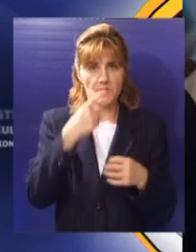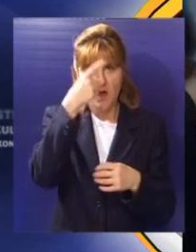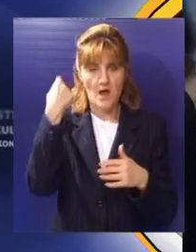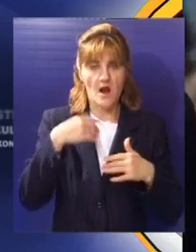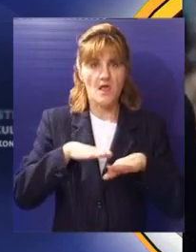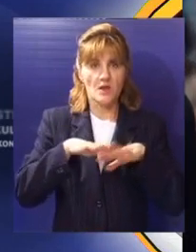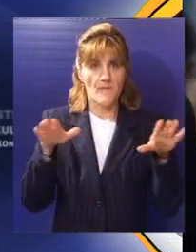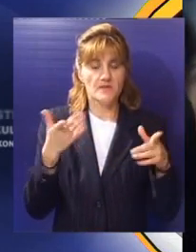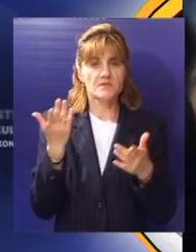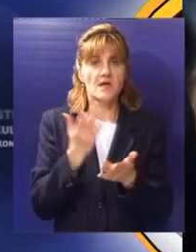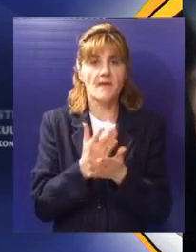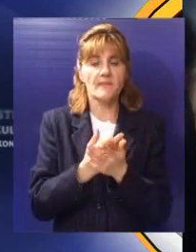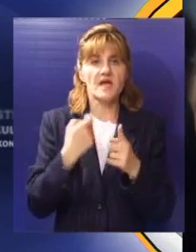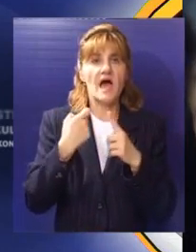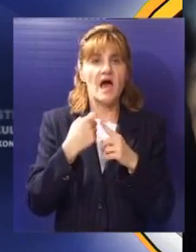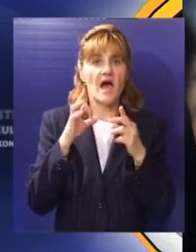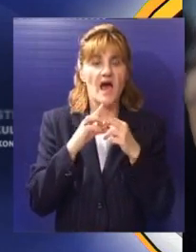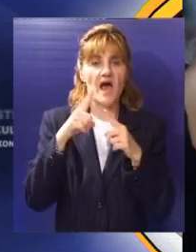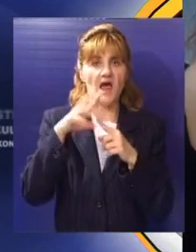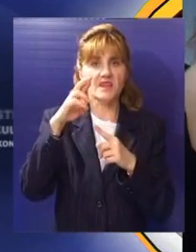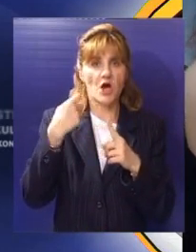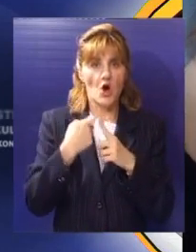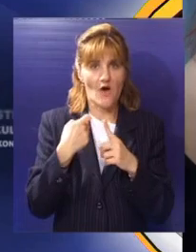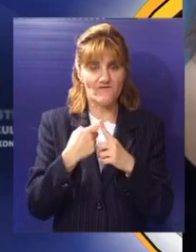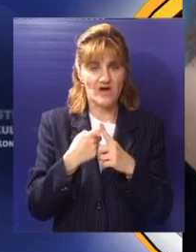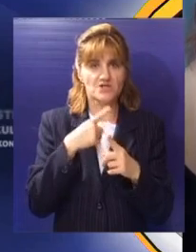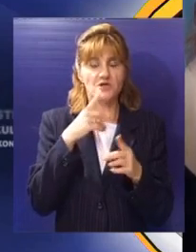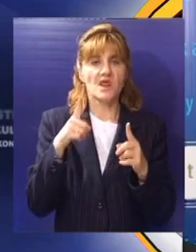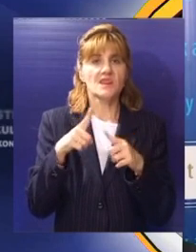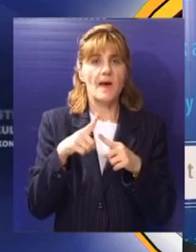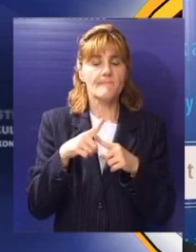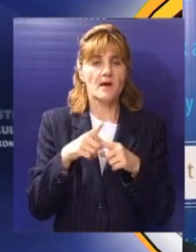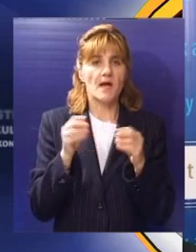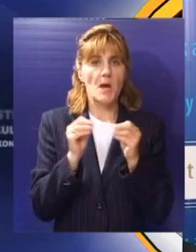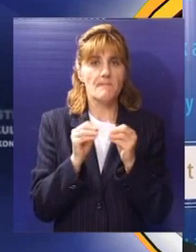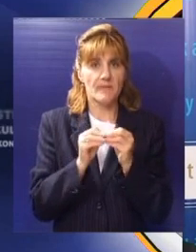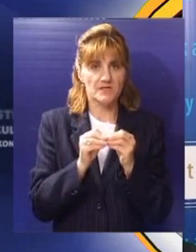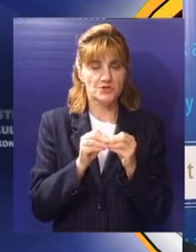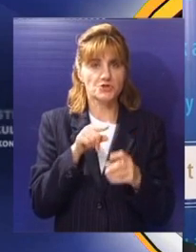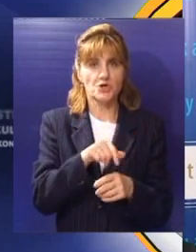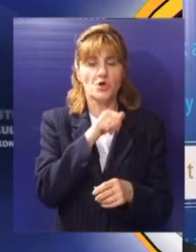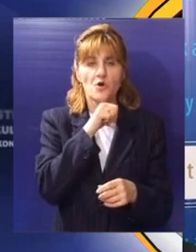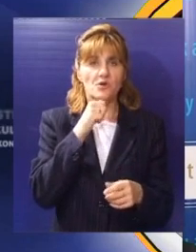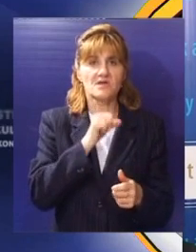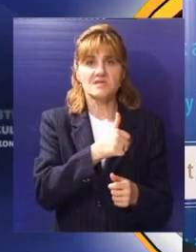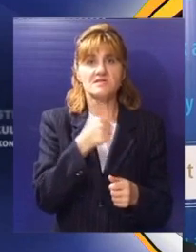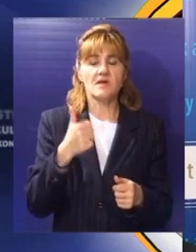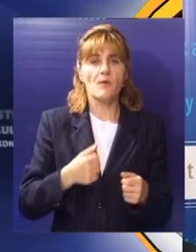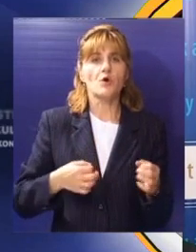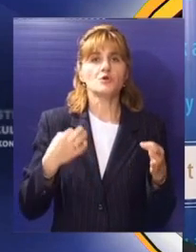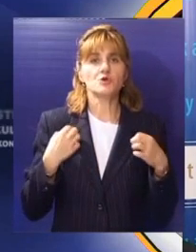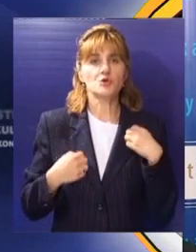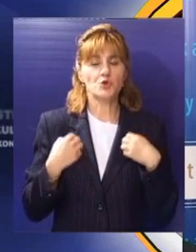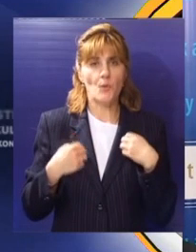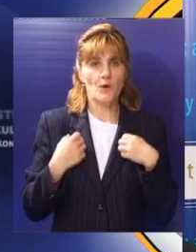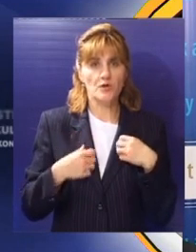gde će nastupiti Kati Kovač i Tamara Benčik. Reši sam ovog puta da samo subotički bendovi budu ti koji